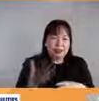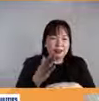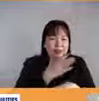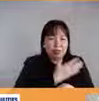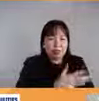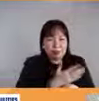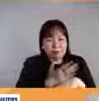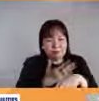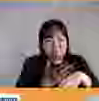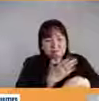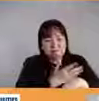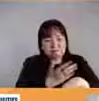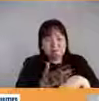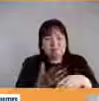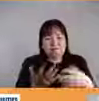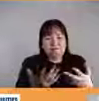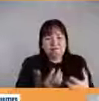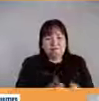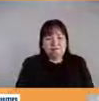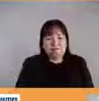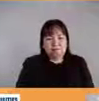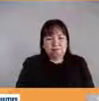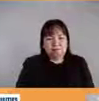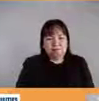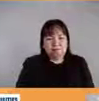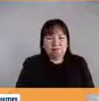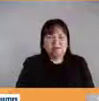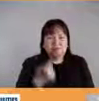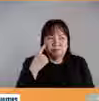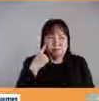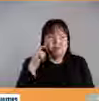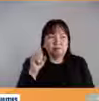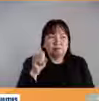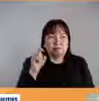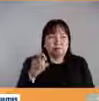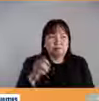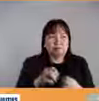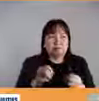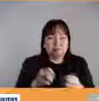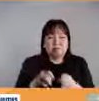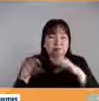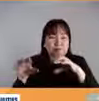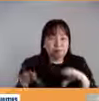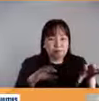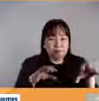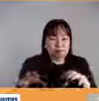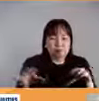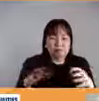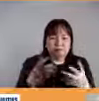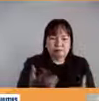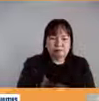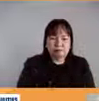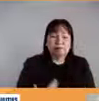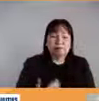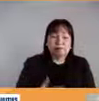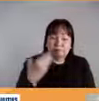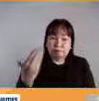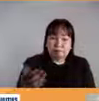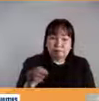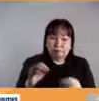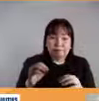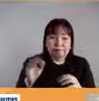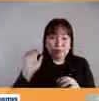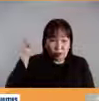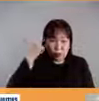kaya isa yun sa dapat aksyonan na noon na nagsusunog na administration